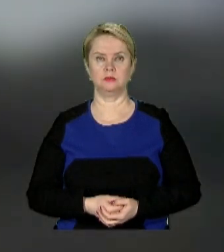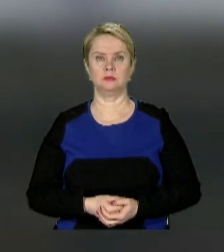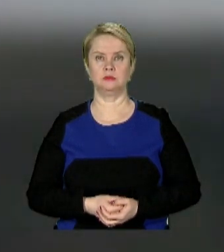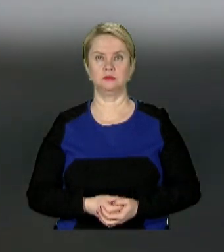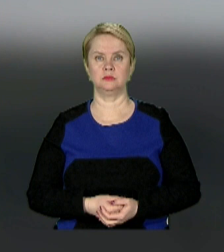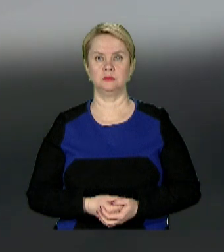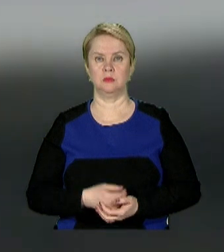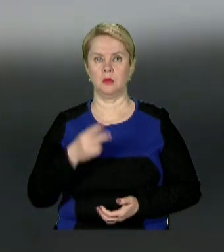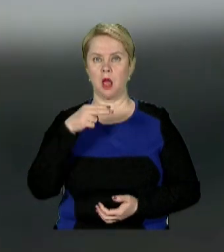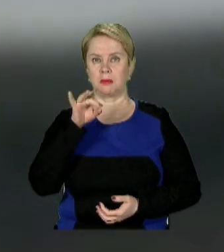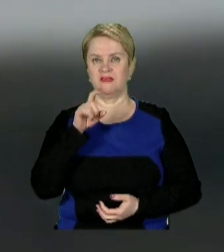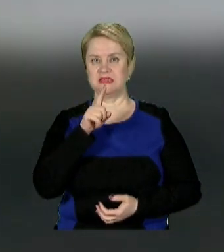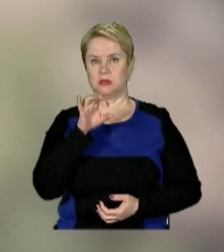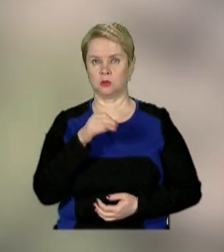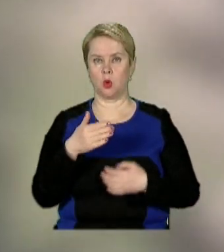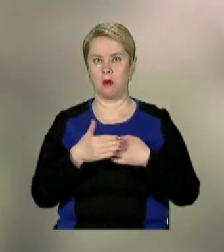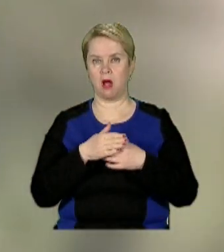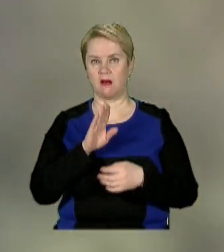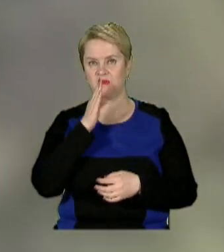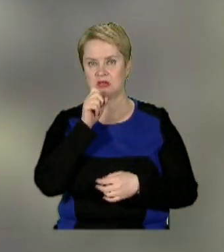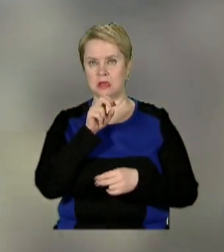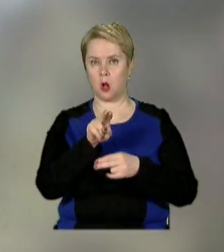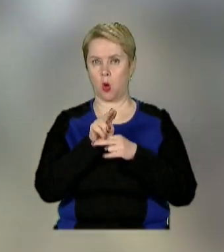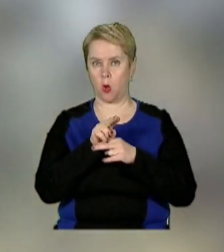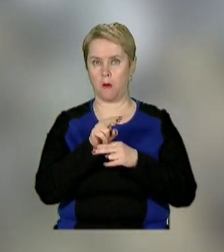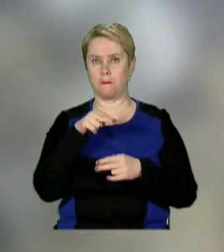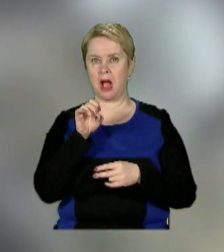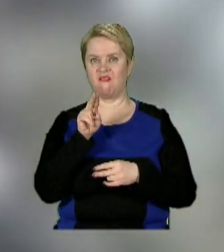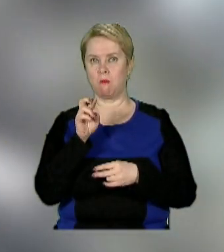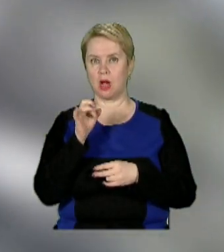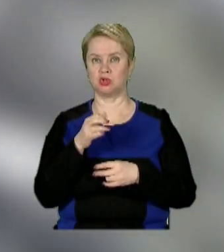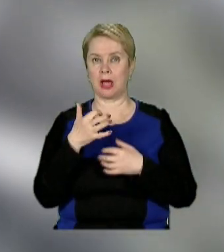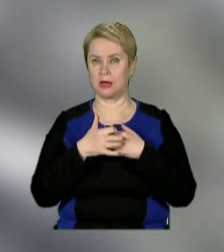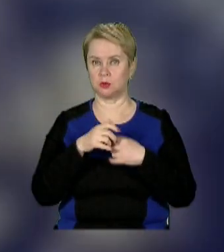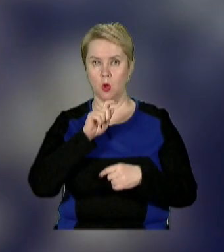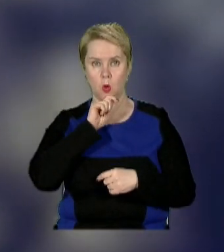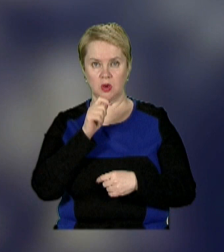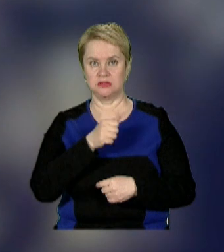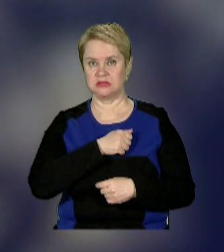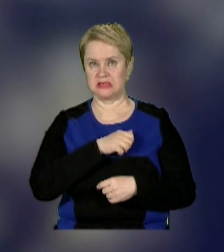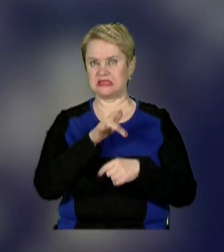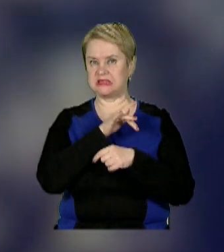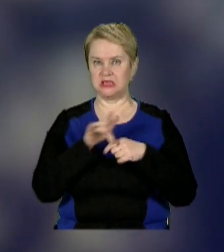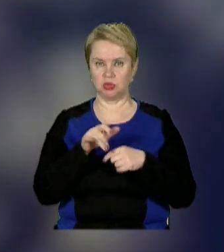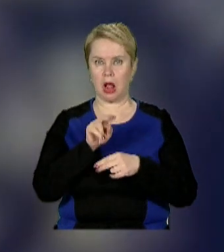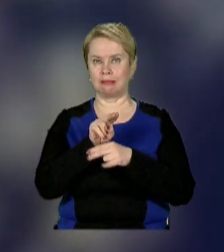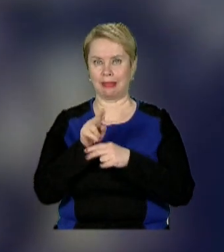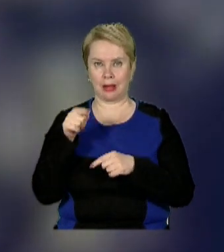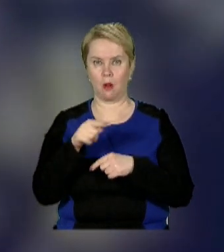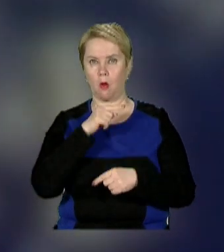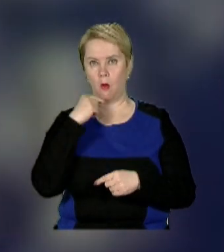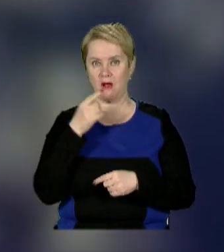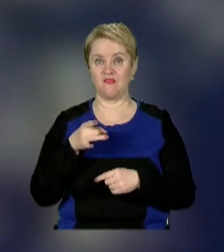На півніш ЗСУ покарали ворога за обстріли правобережжя Херсонщини. Українські захисники знищили артилерію